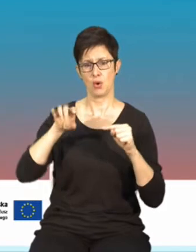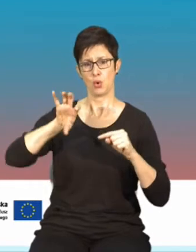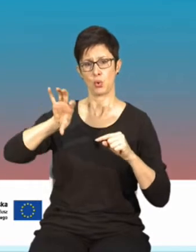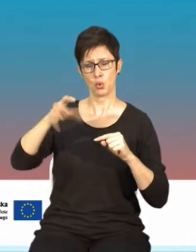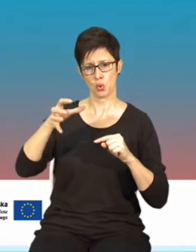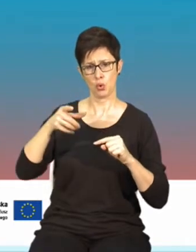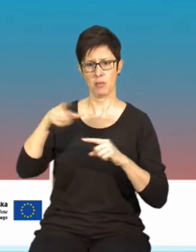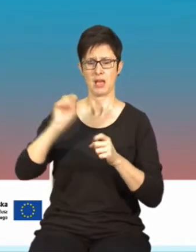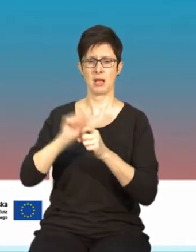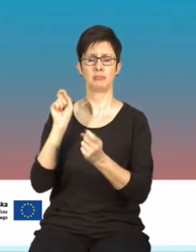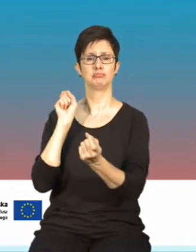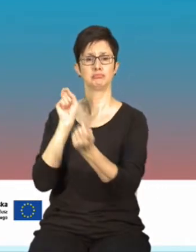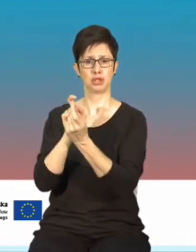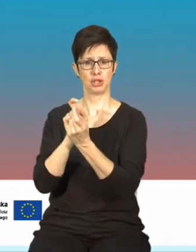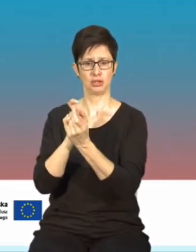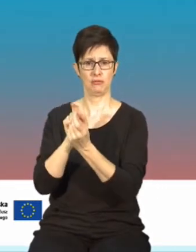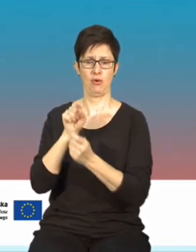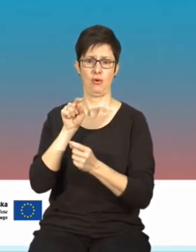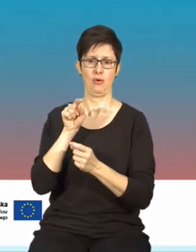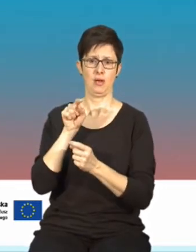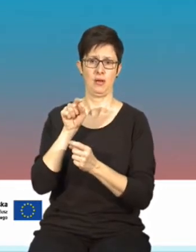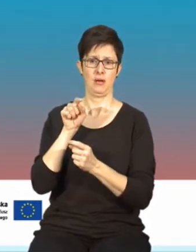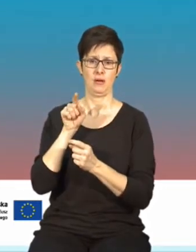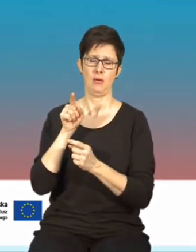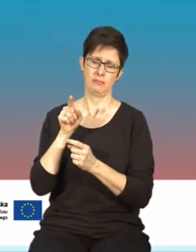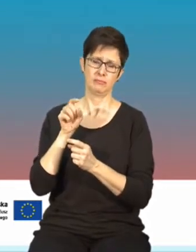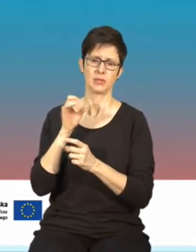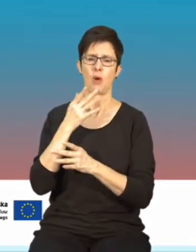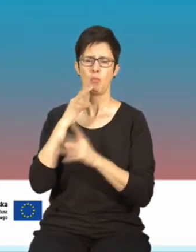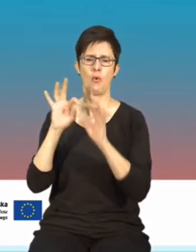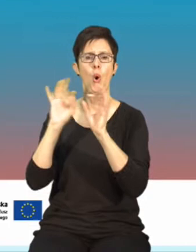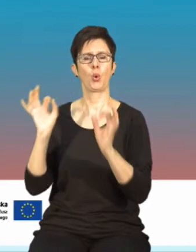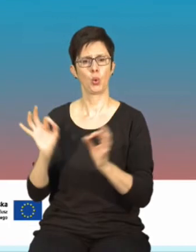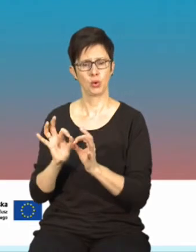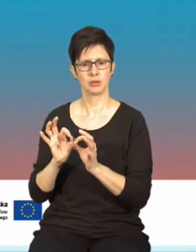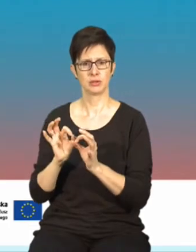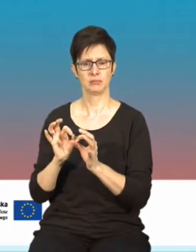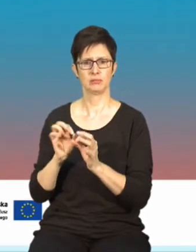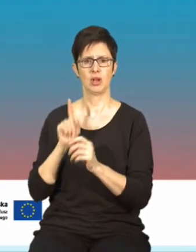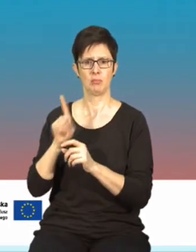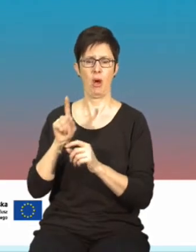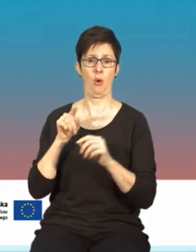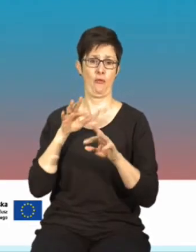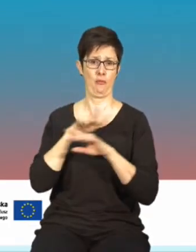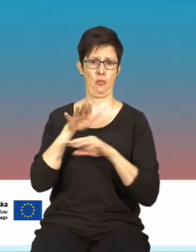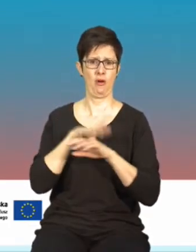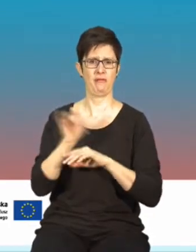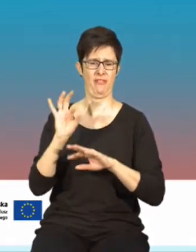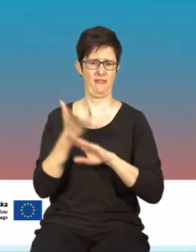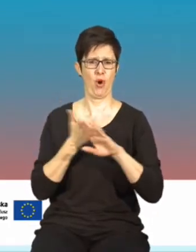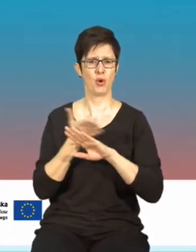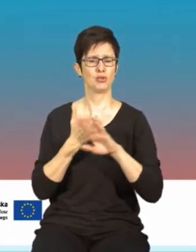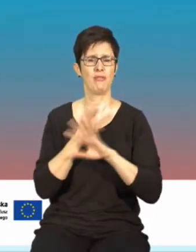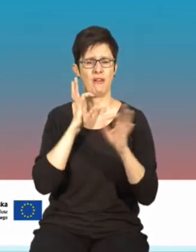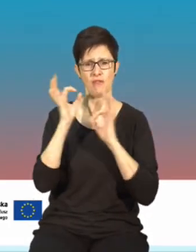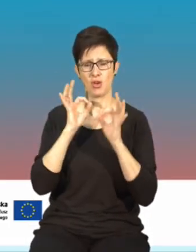która jest przeciwnikiem PEM-ów, mówiąc tak bardzo ogólnie, mają wpływ fake newsy. I to